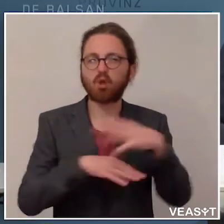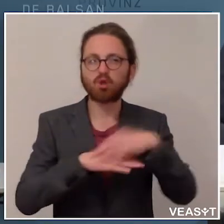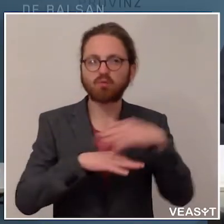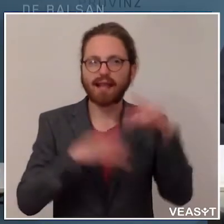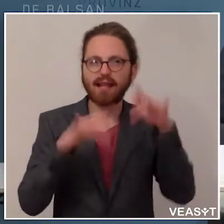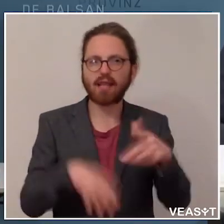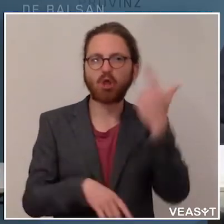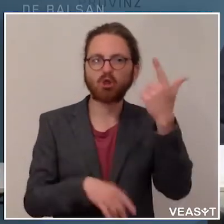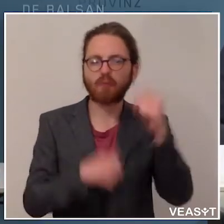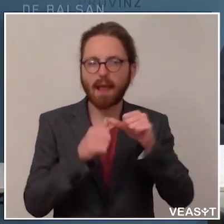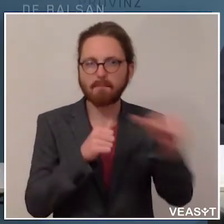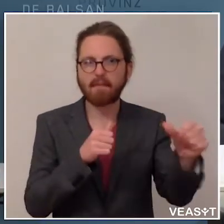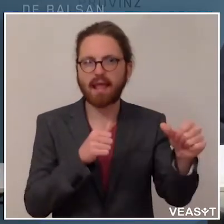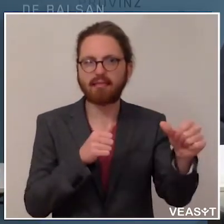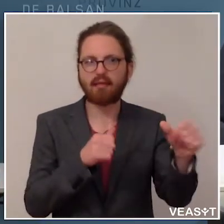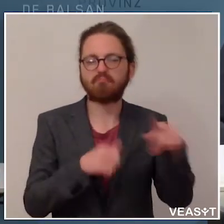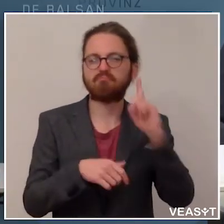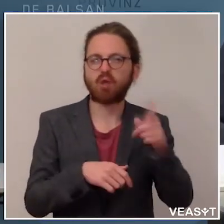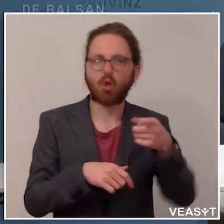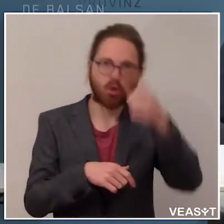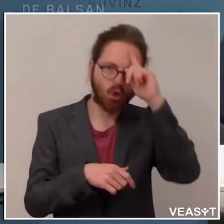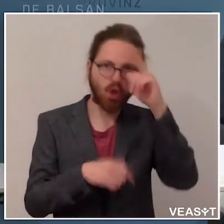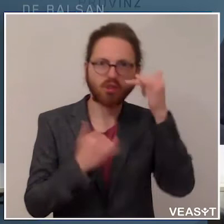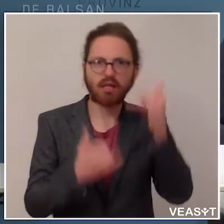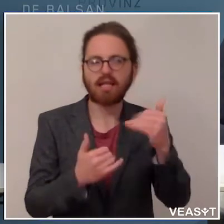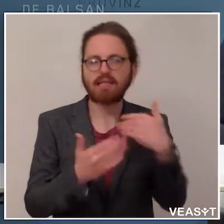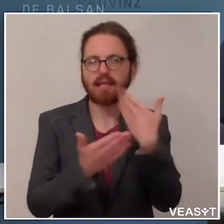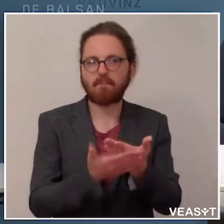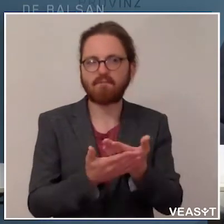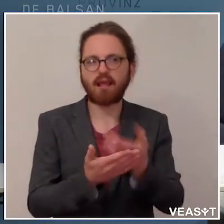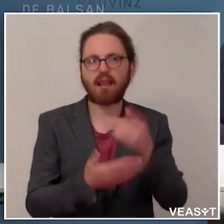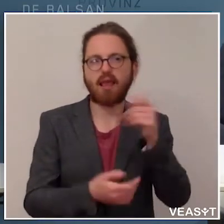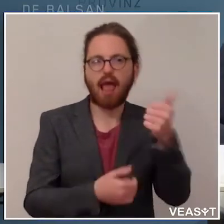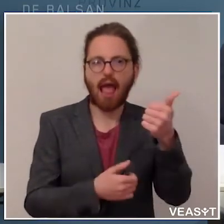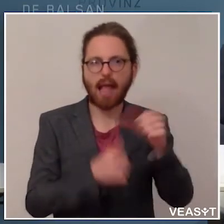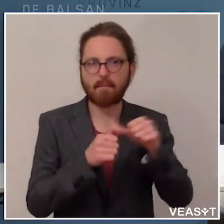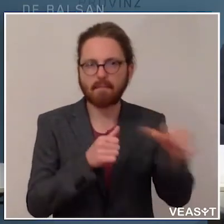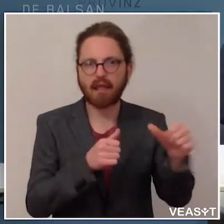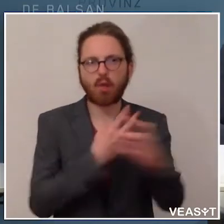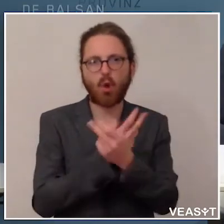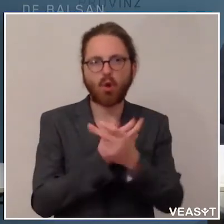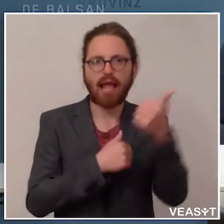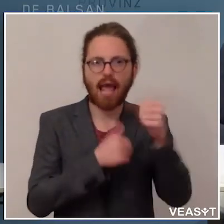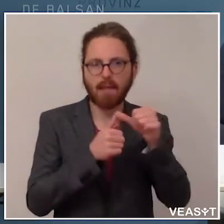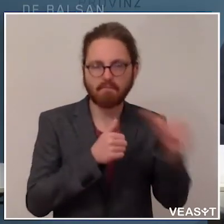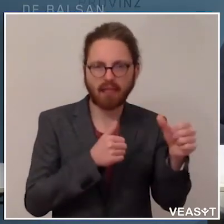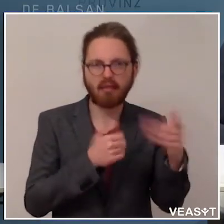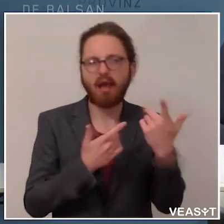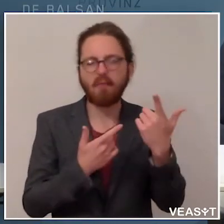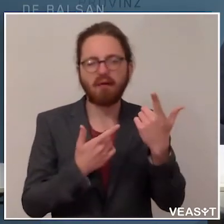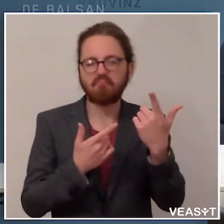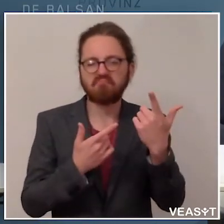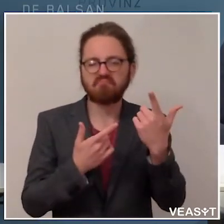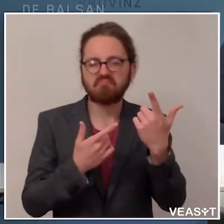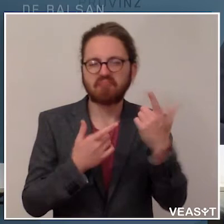RKI empfiehlt jetzt eineinhalb Meter für Deutschland, in Österreich hat man einen Meter, das ist das eine, aber sonst ist das Prinzip überall